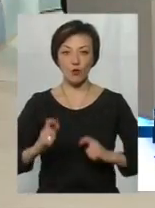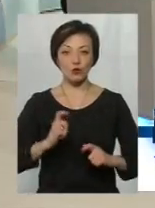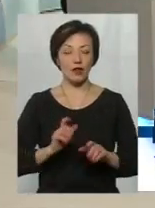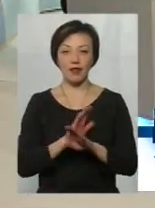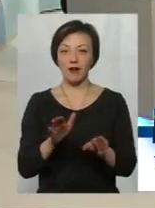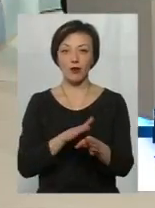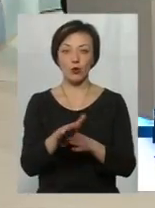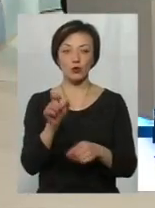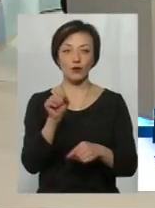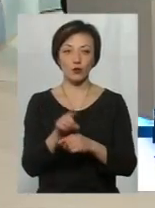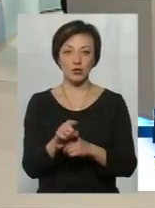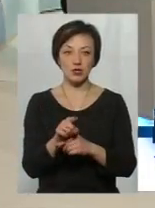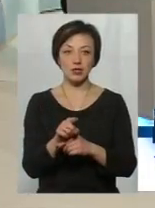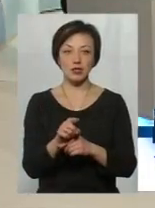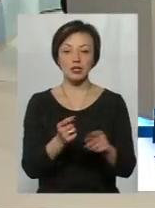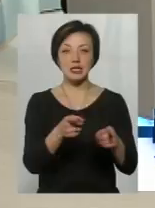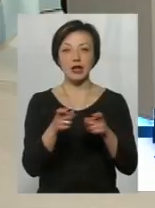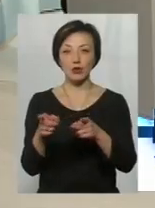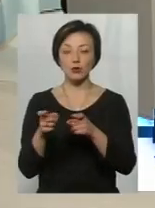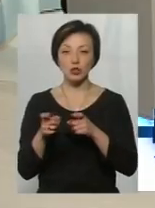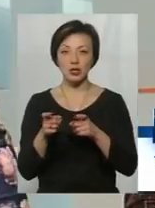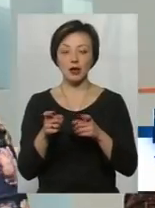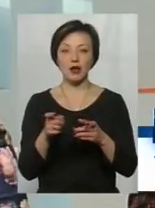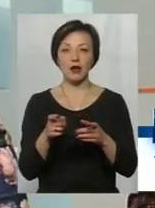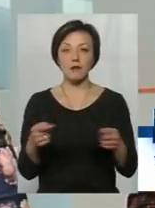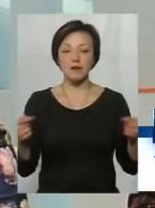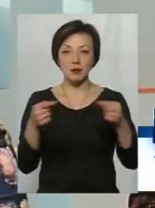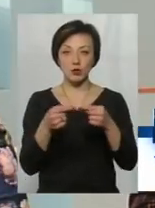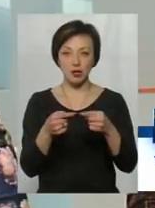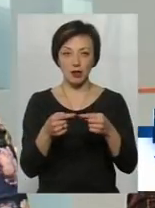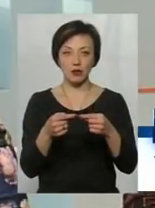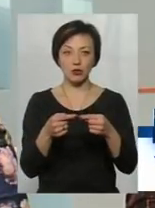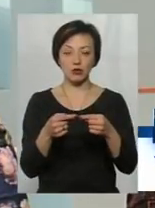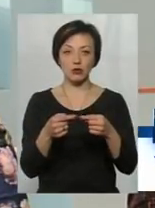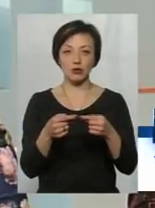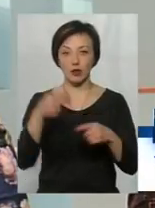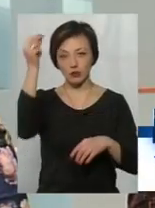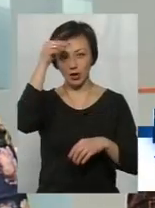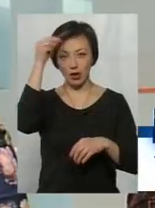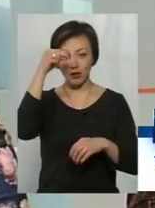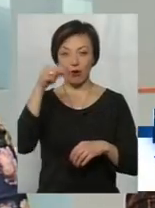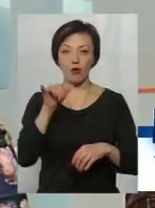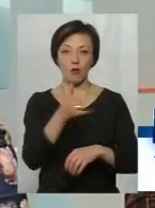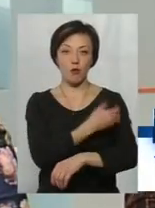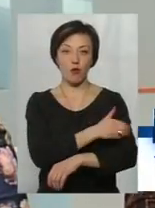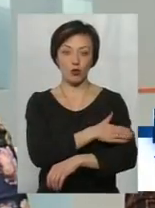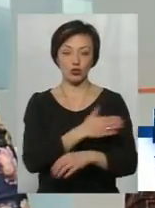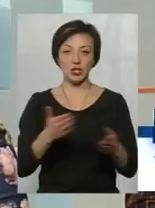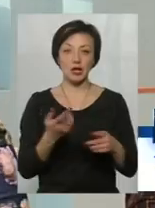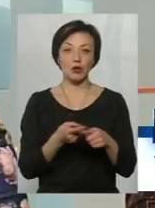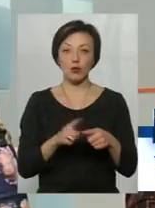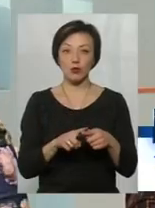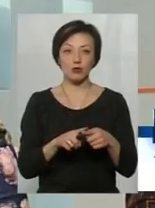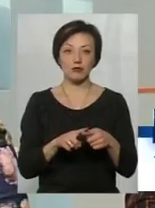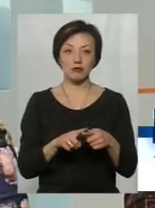виконую функцію залучення до безпосереднього навчання в Польщі. Того